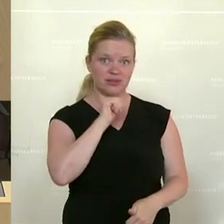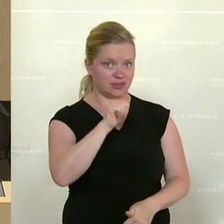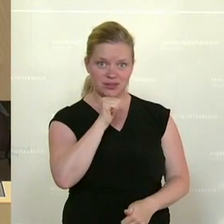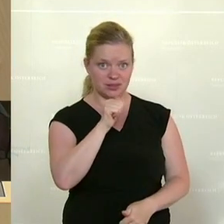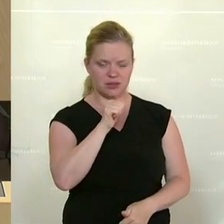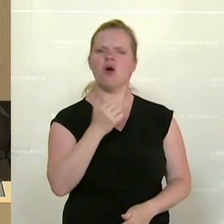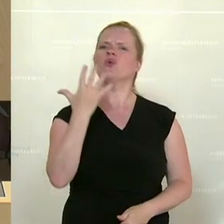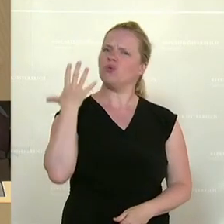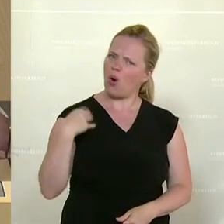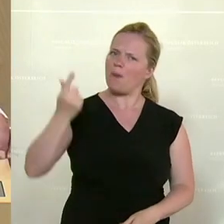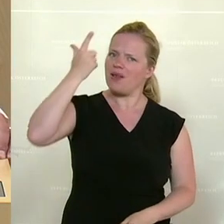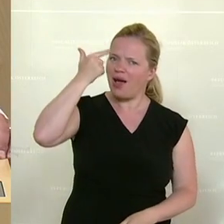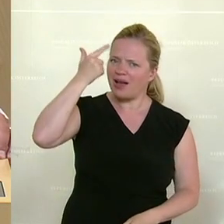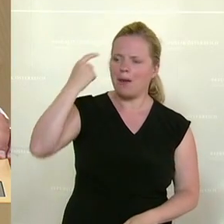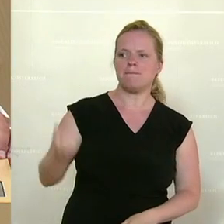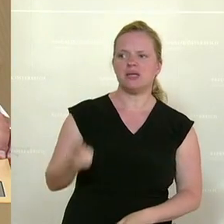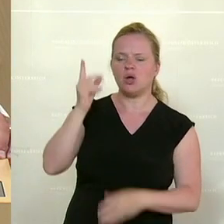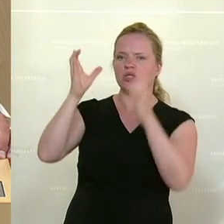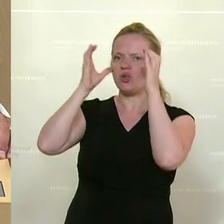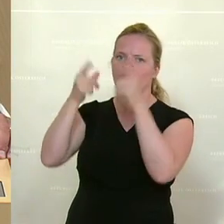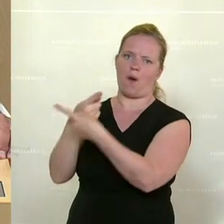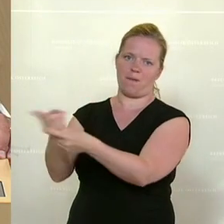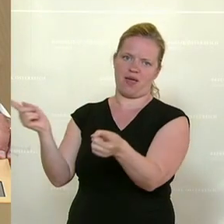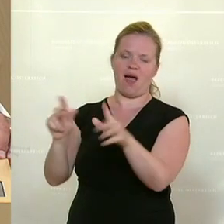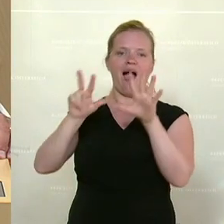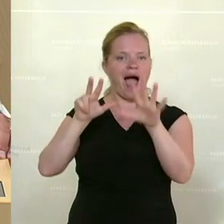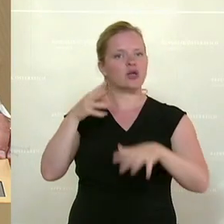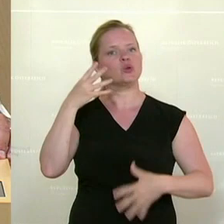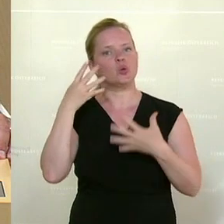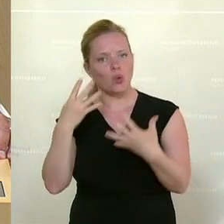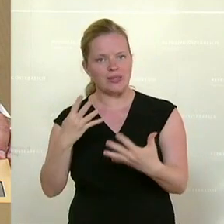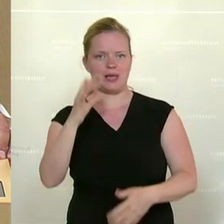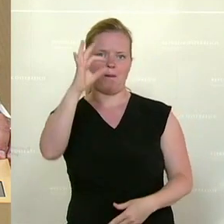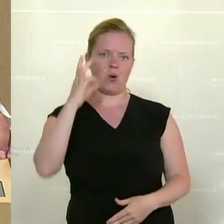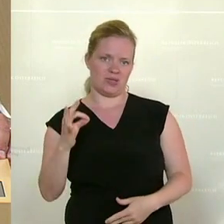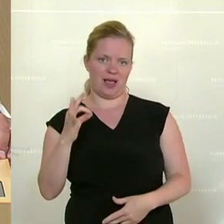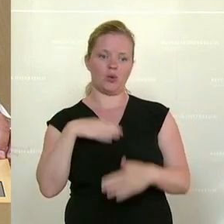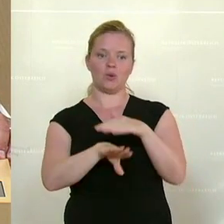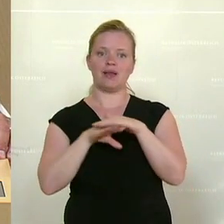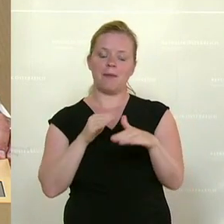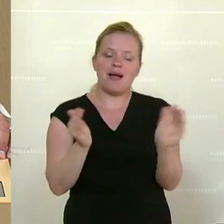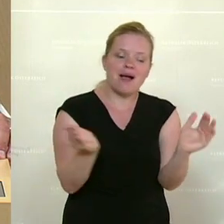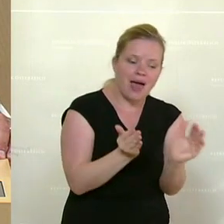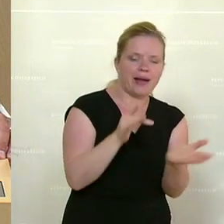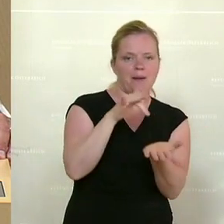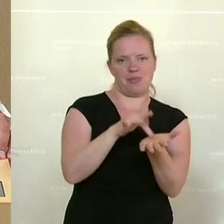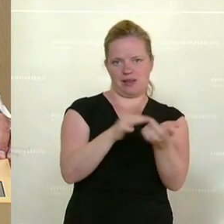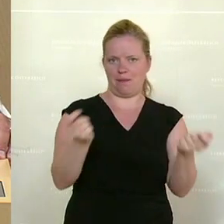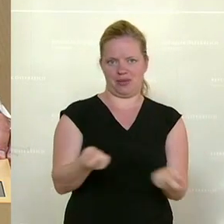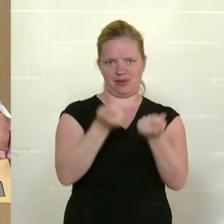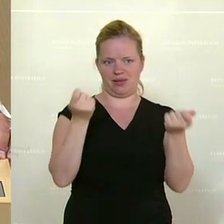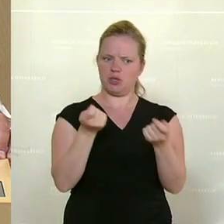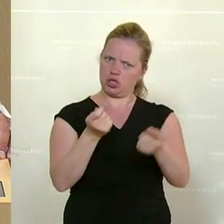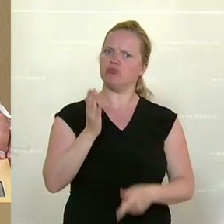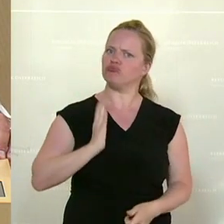ich darf noch einmal daran erinnern, gerade die ÖVP, dass 98% der Unternehmer Klein- und Mittelbetriebe sind, die machen das auch